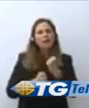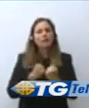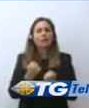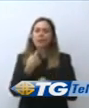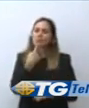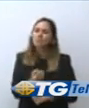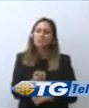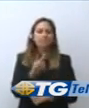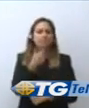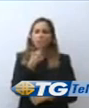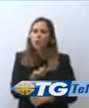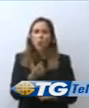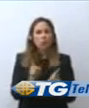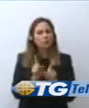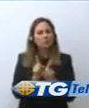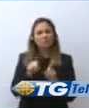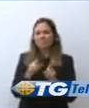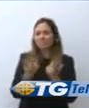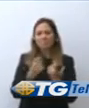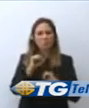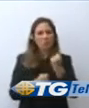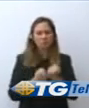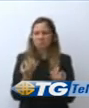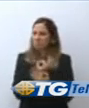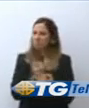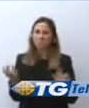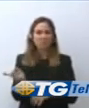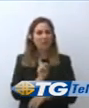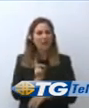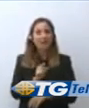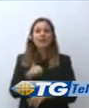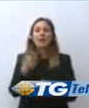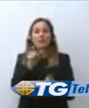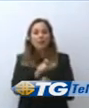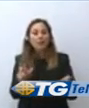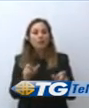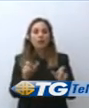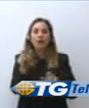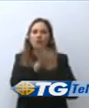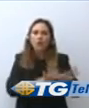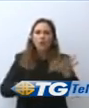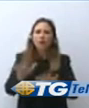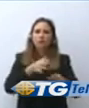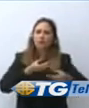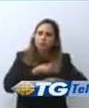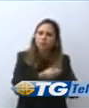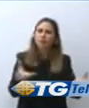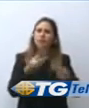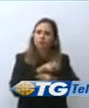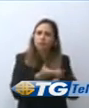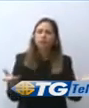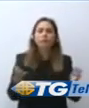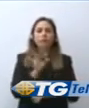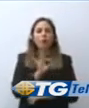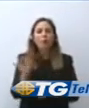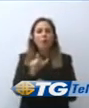odiosa, pigliacca, quando è fatta nei confronti di persone che fanno informazione e di persone che sono in